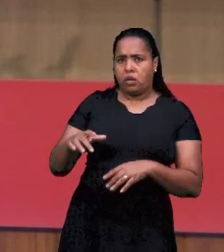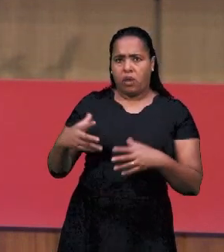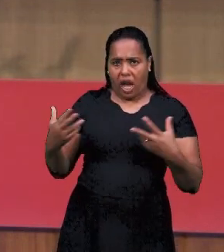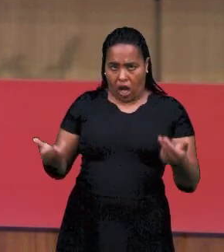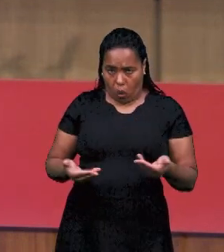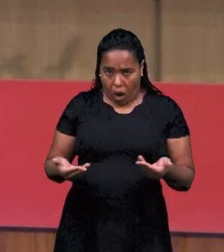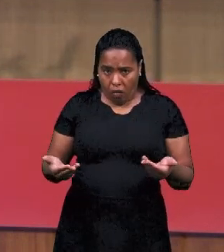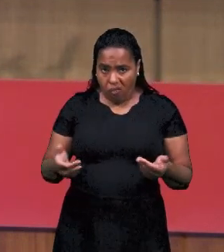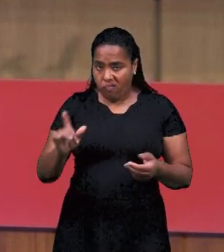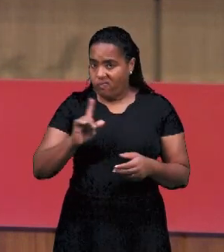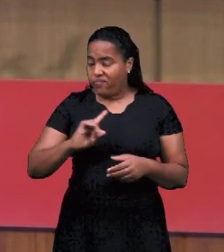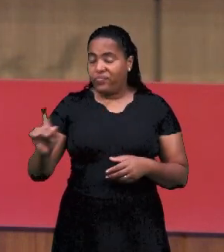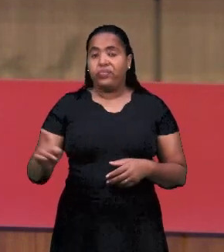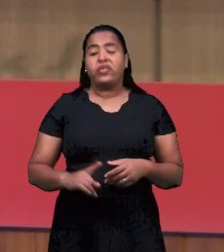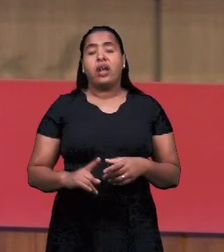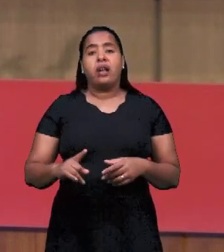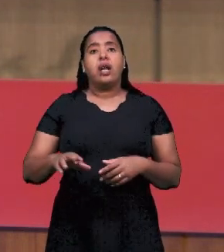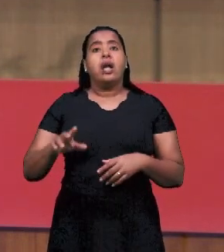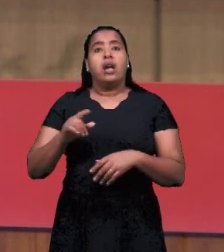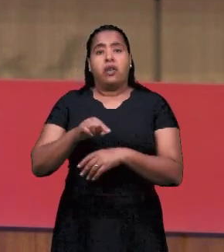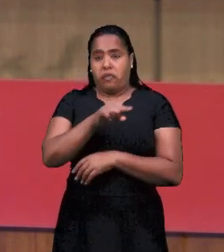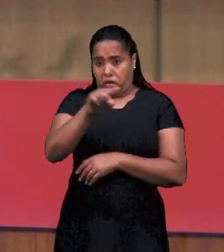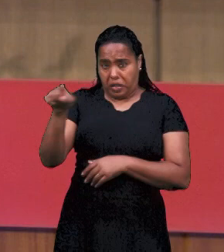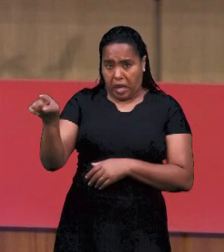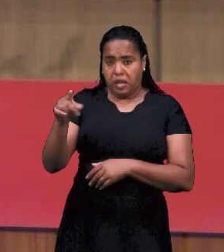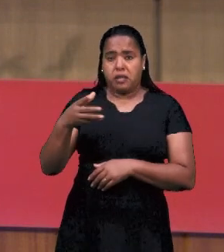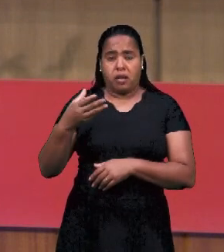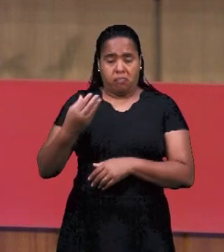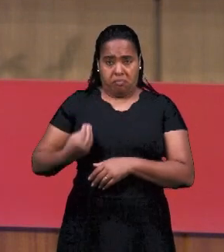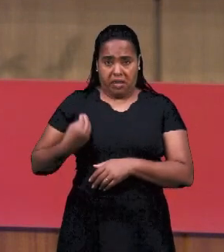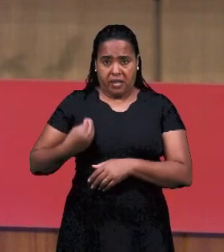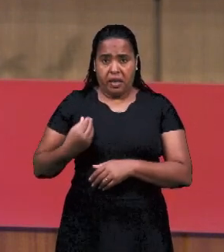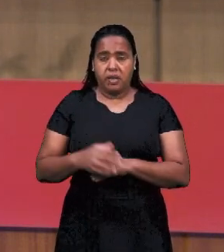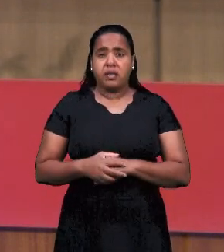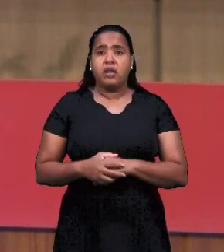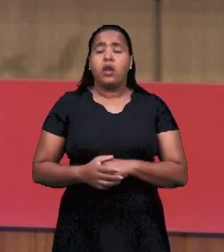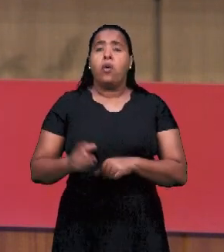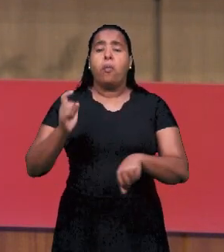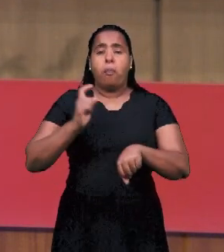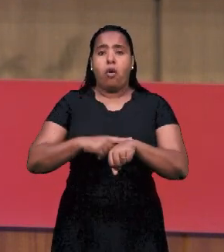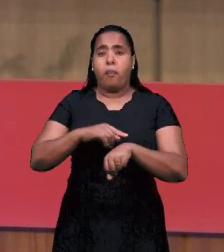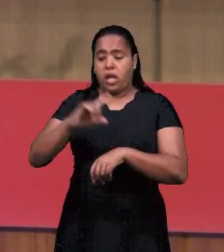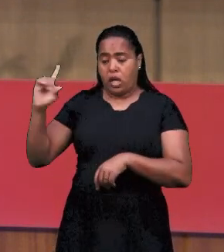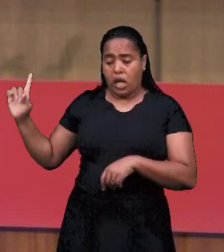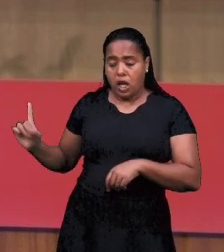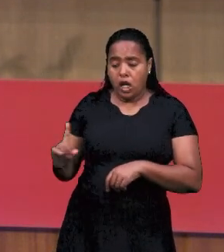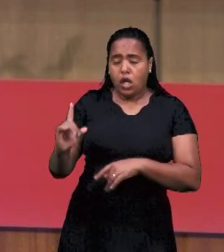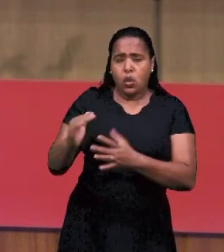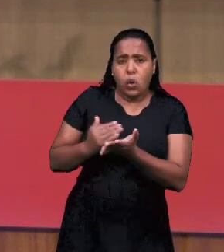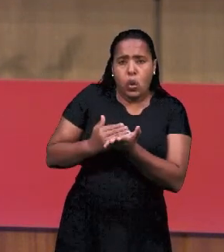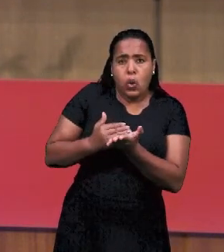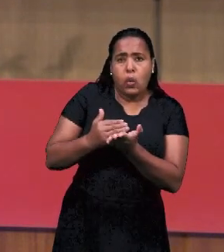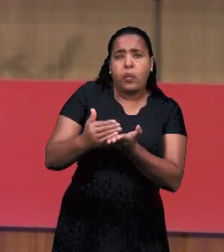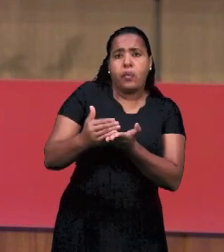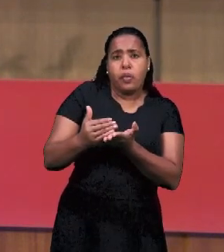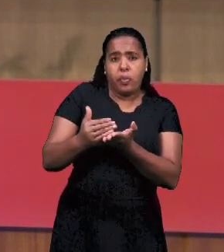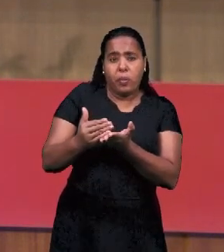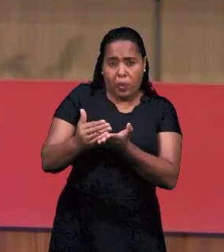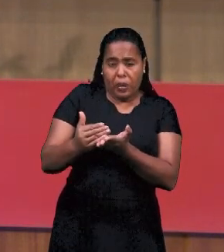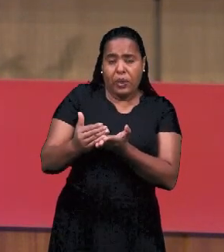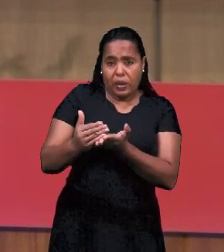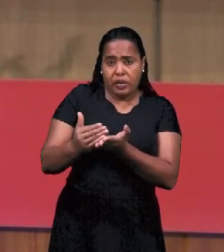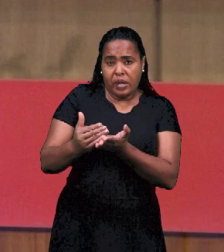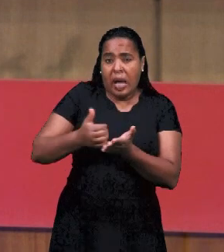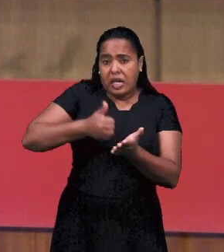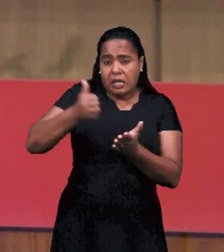приехали. Не как мы сейчас. Пастора, которые были здесь. Молодежь. Когда я